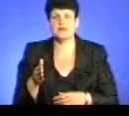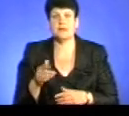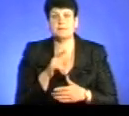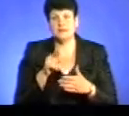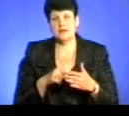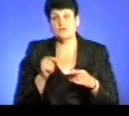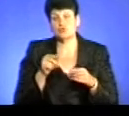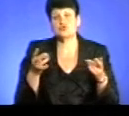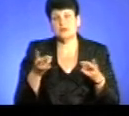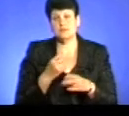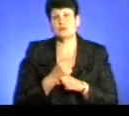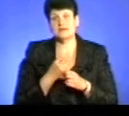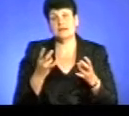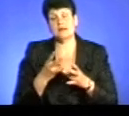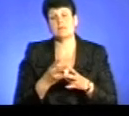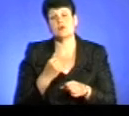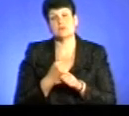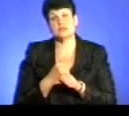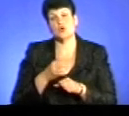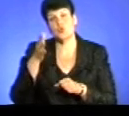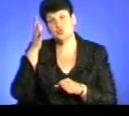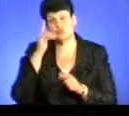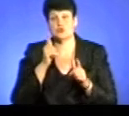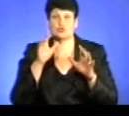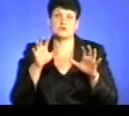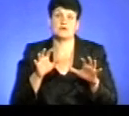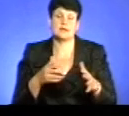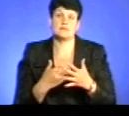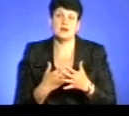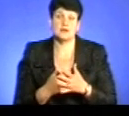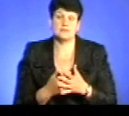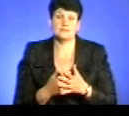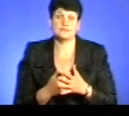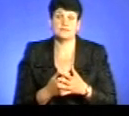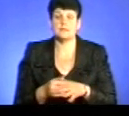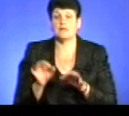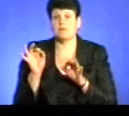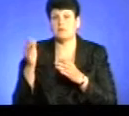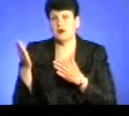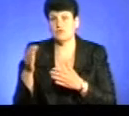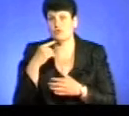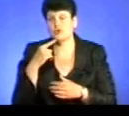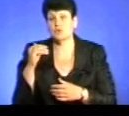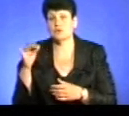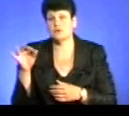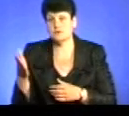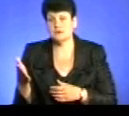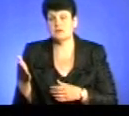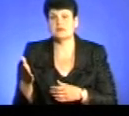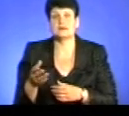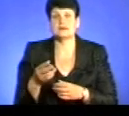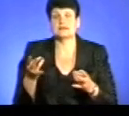треба робити. Кільки треба робити розумно, згідно чинного законодавства? Ну, от, наприклад, правильно каже Юрій Олегович, треба застосовувати